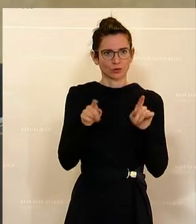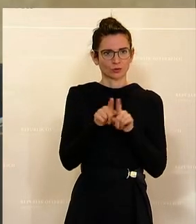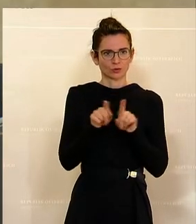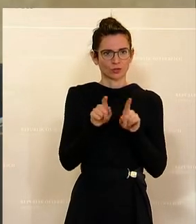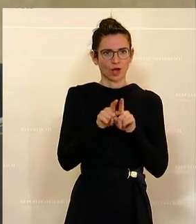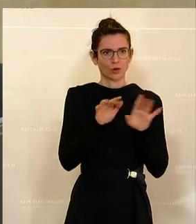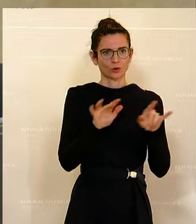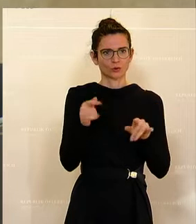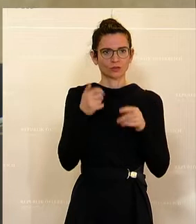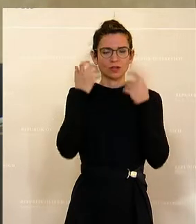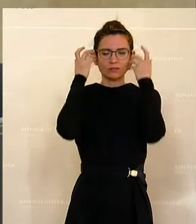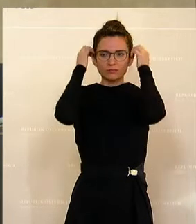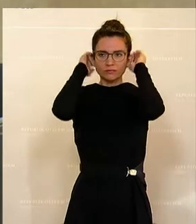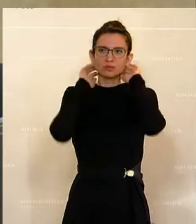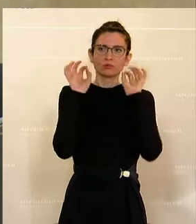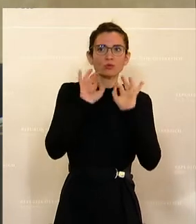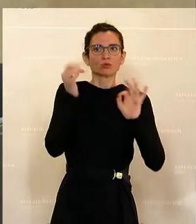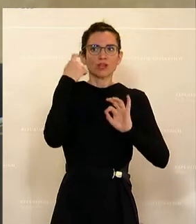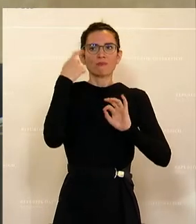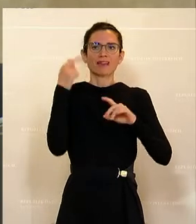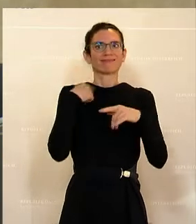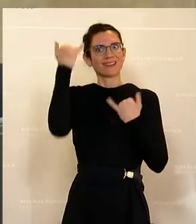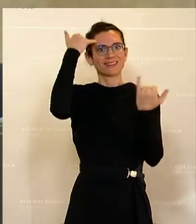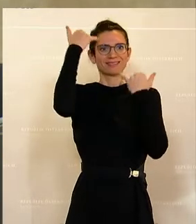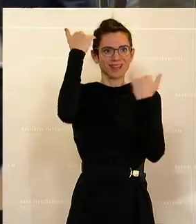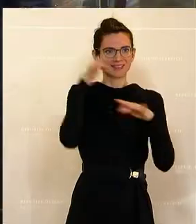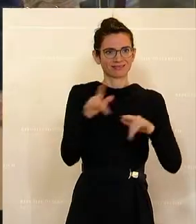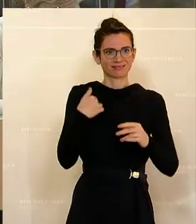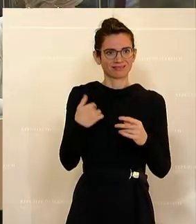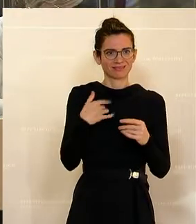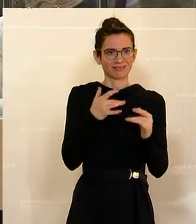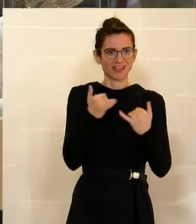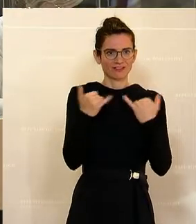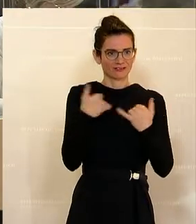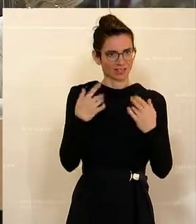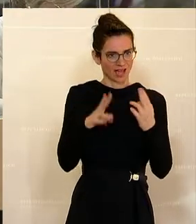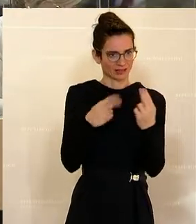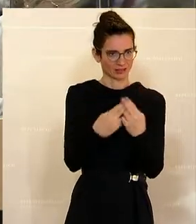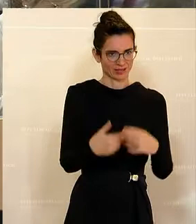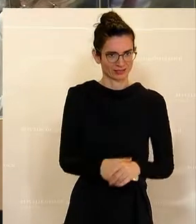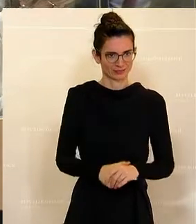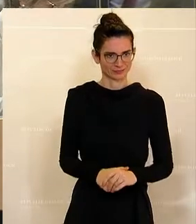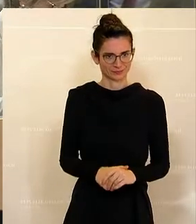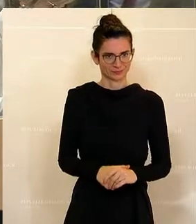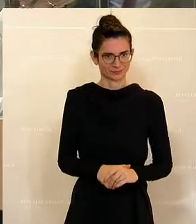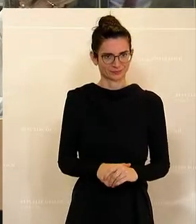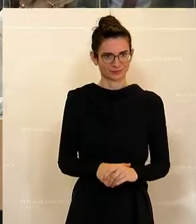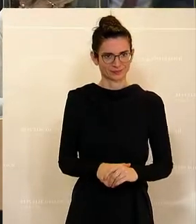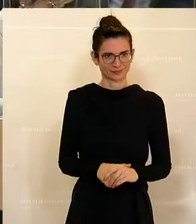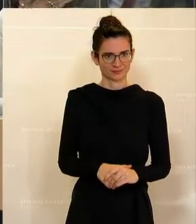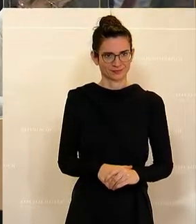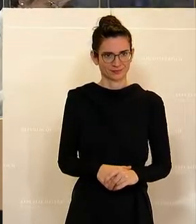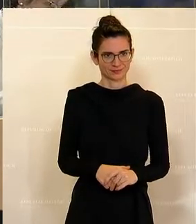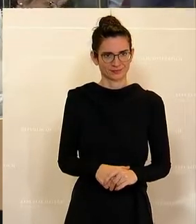und gut gemeinten Ratschläge auch entsprechend reagieren. Die zur Debatte stehenden Anträge